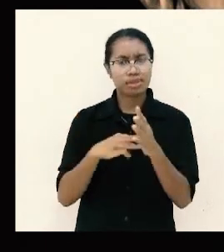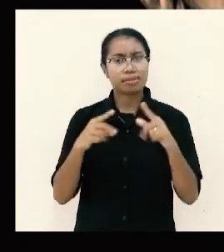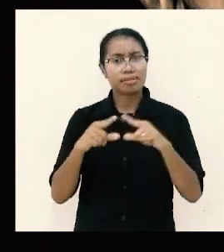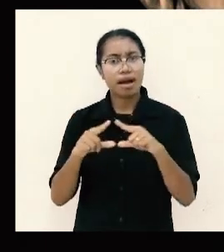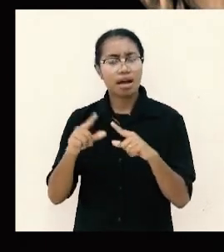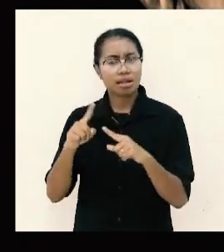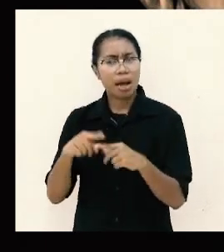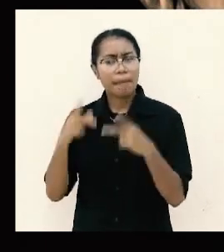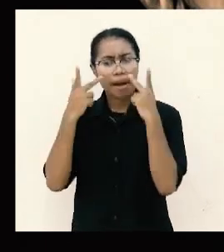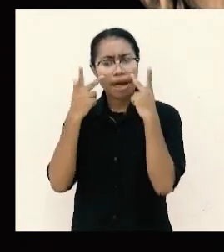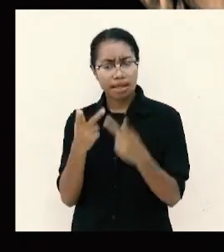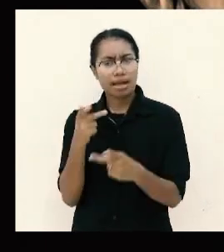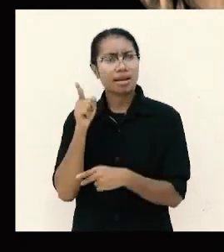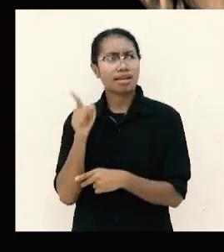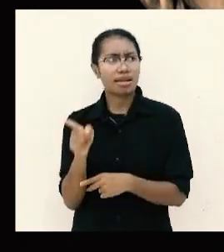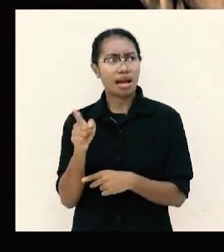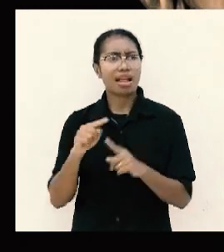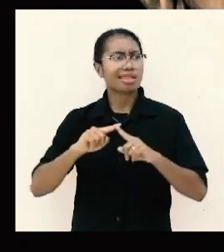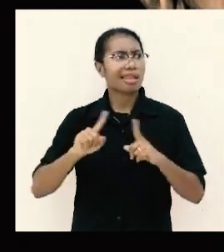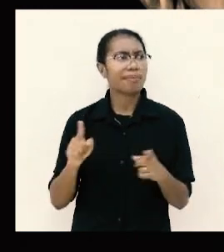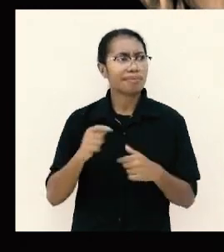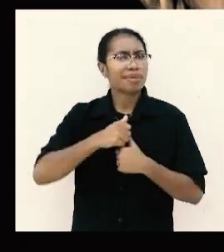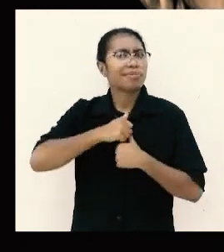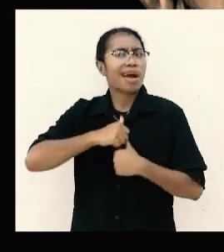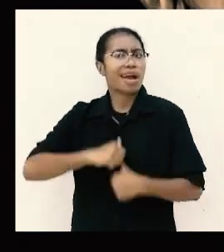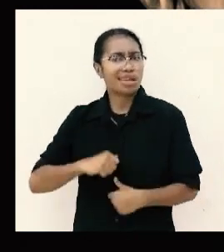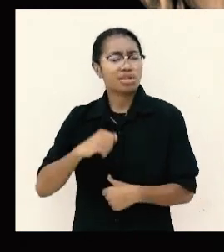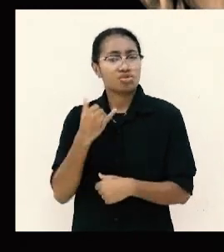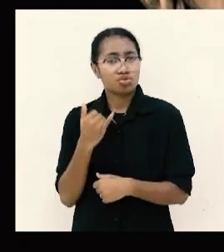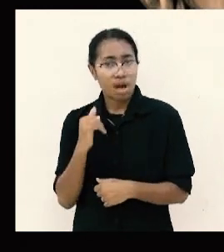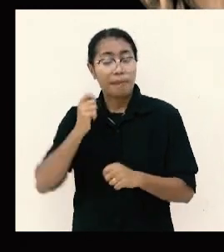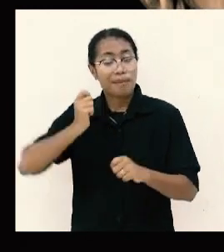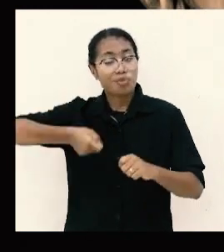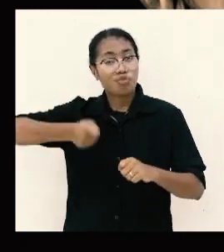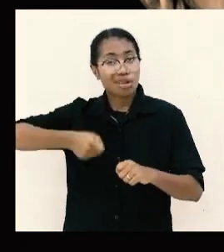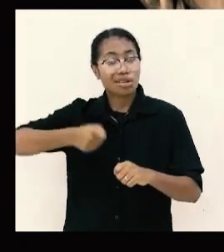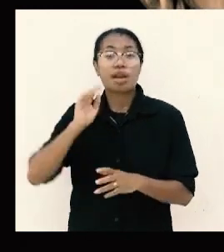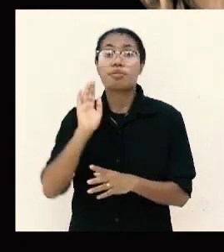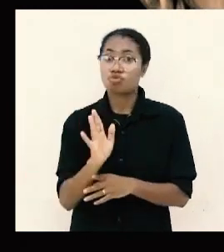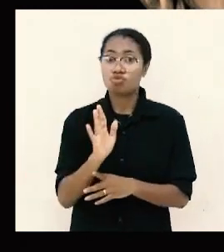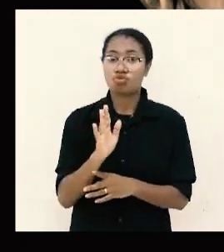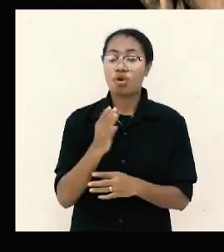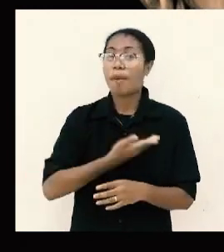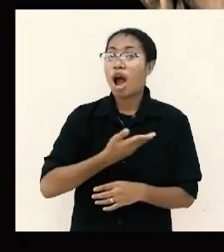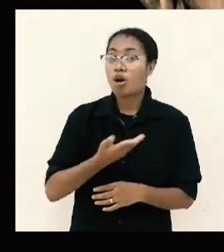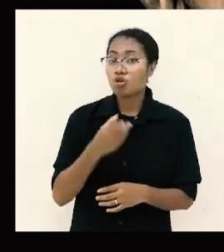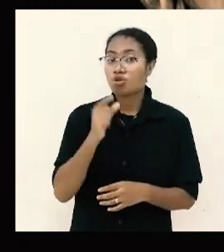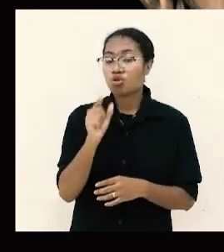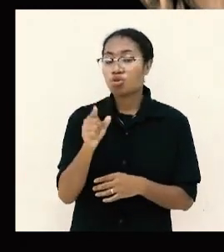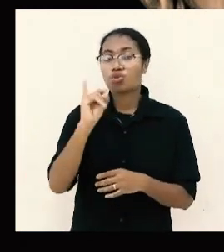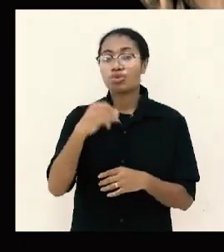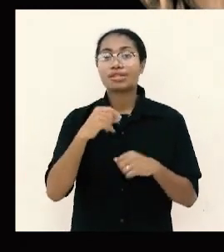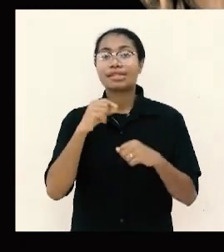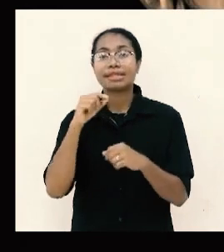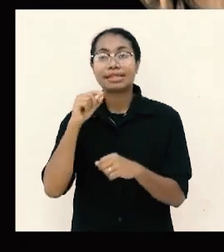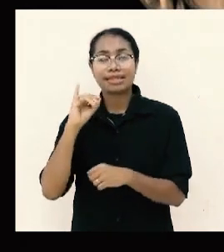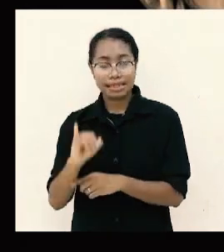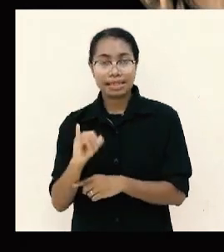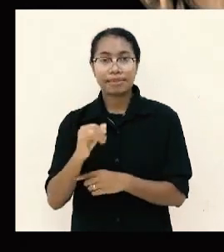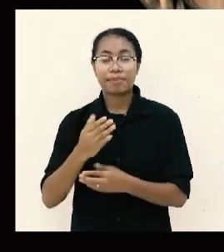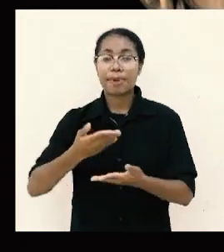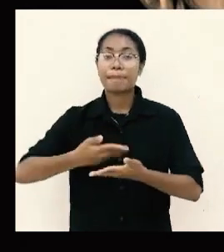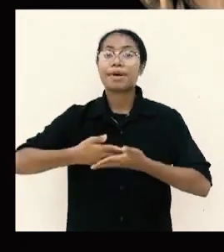namun baik juga perbuatanmu Paulus memuji pemberian jemaat Filipi itu sebagai